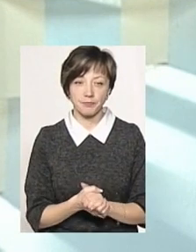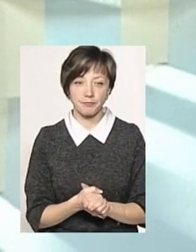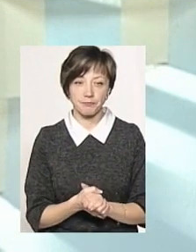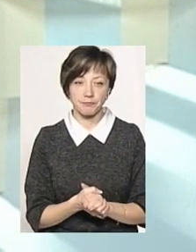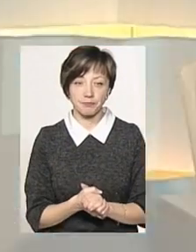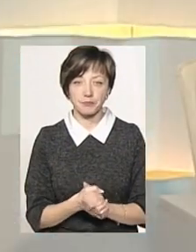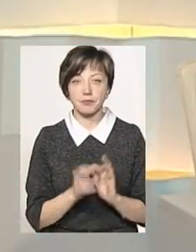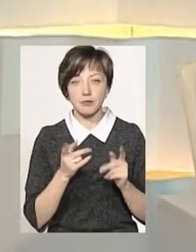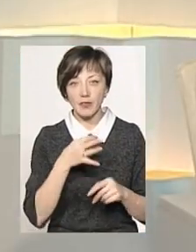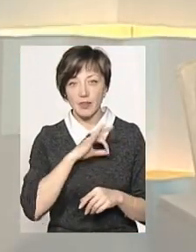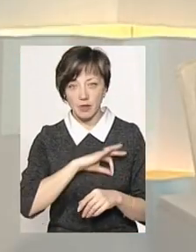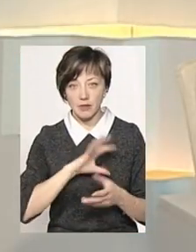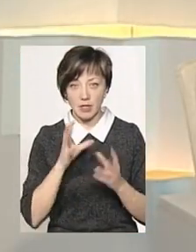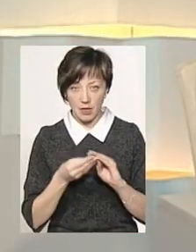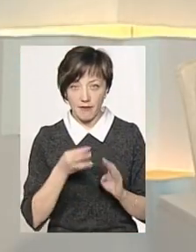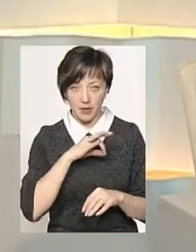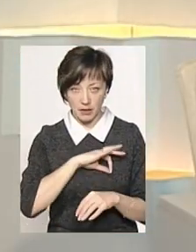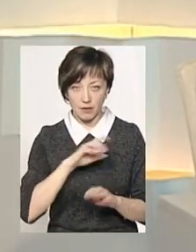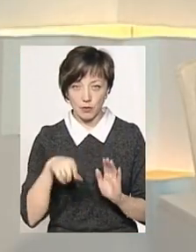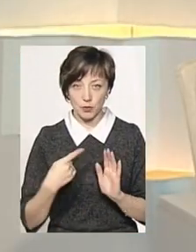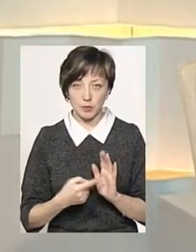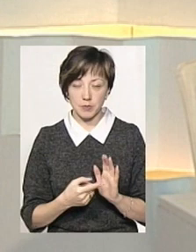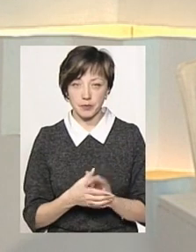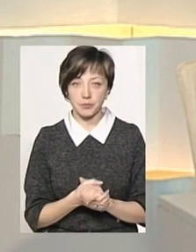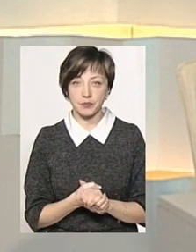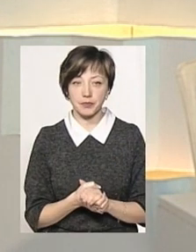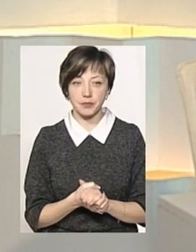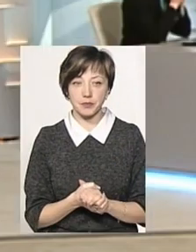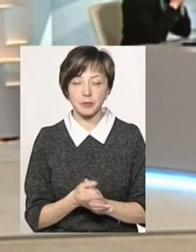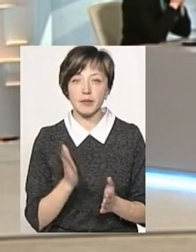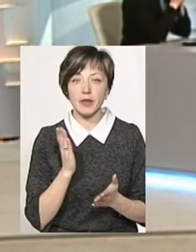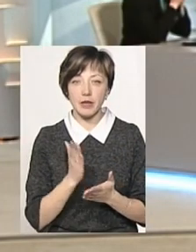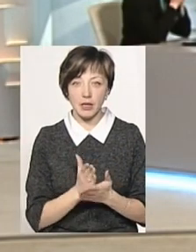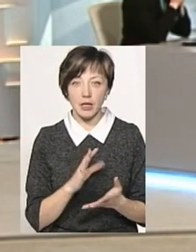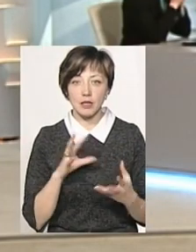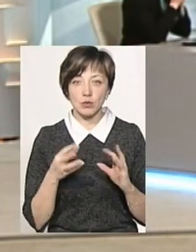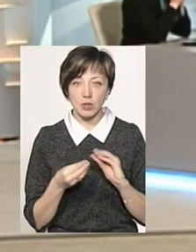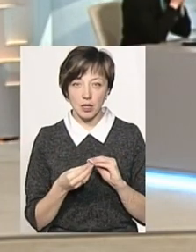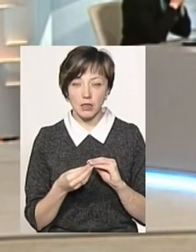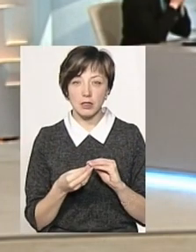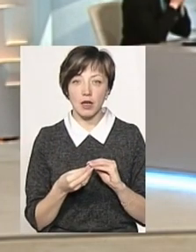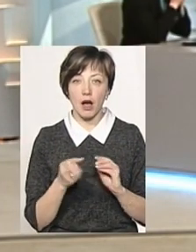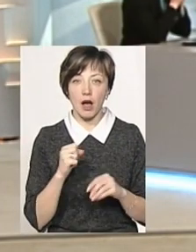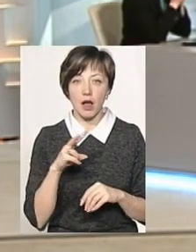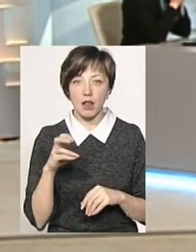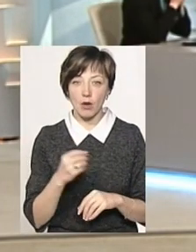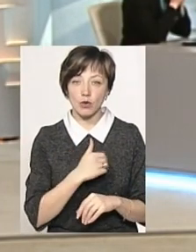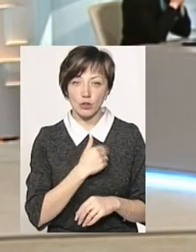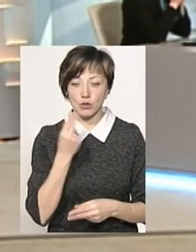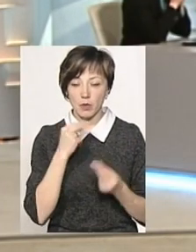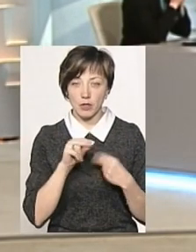Наскільки це ефективно? Це взагалі ефективно? Ну, є результат від цього, але хотілося,